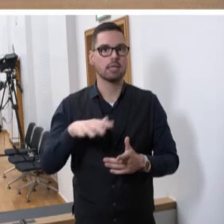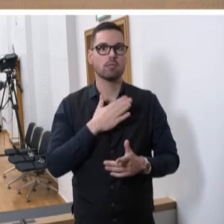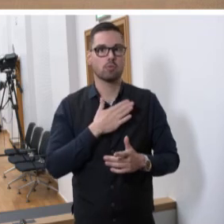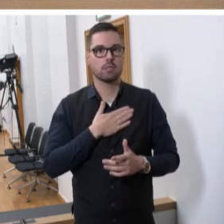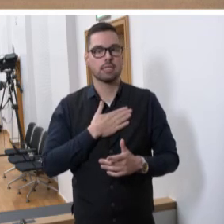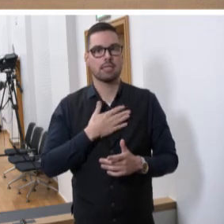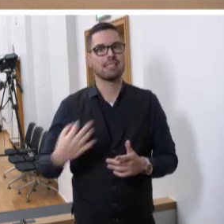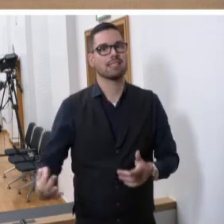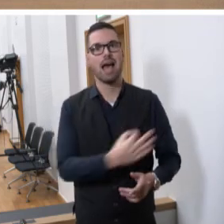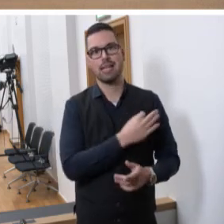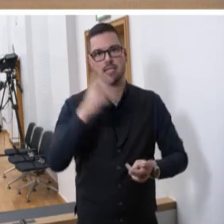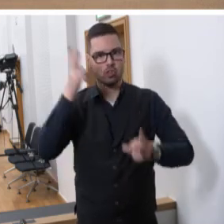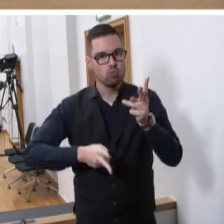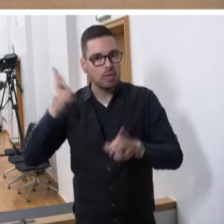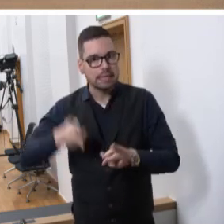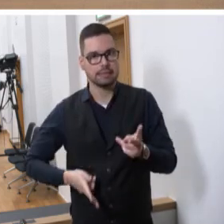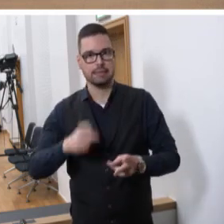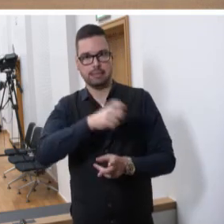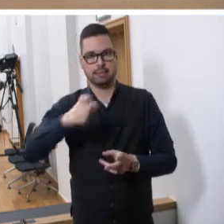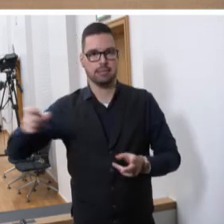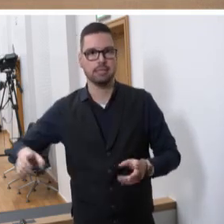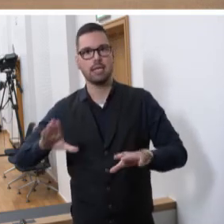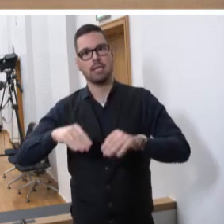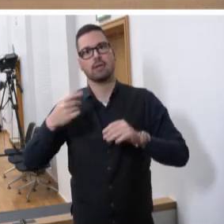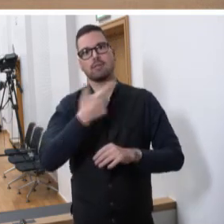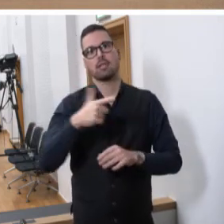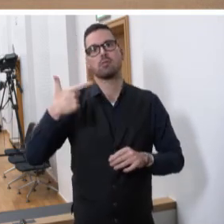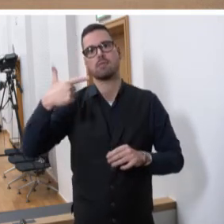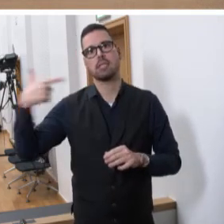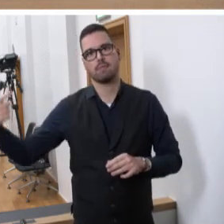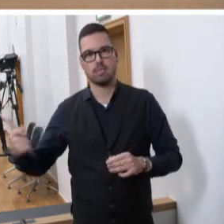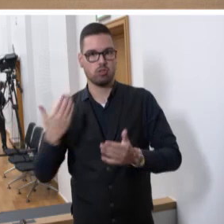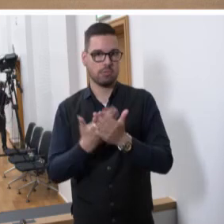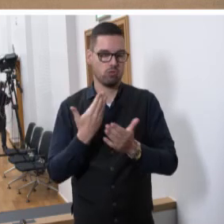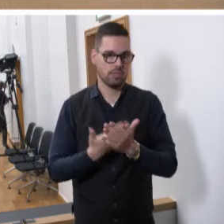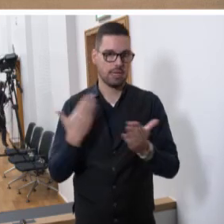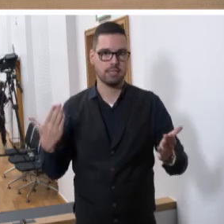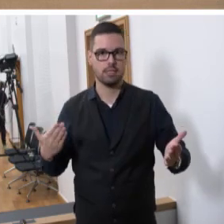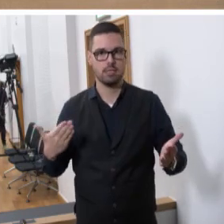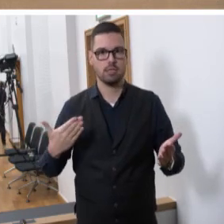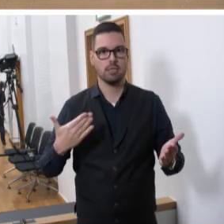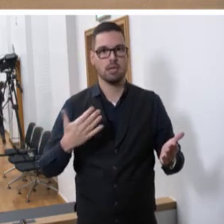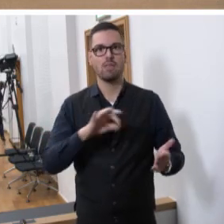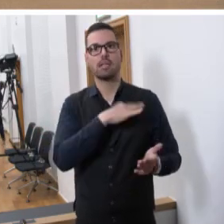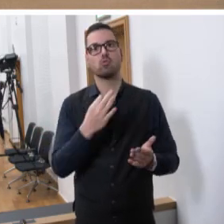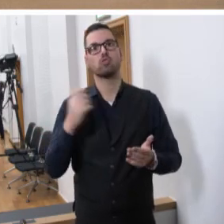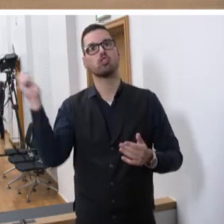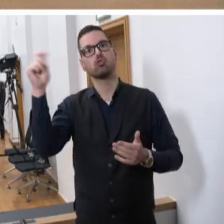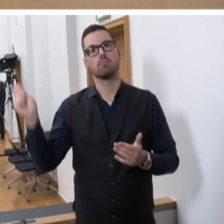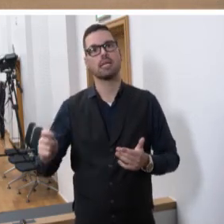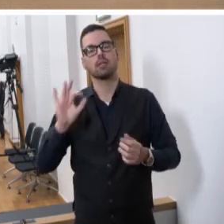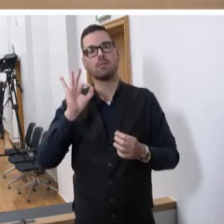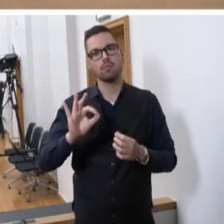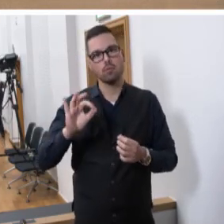saarländischen Juristinnen und Juristen. Anfang 2022 beispielsweise wurde das Frankophonie-Stipendium für